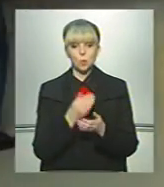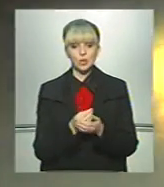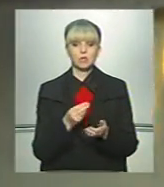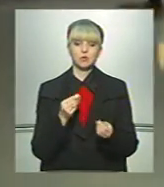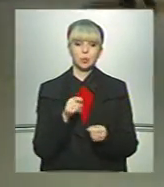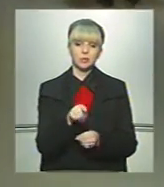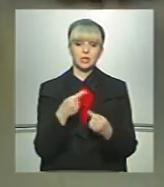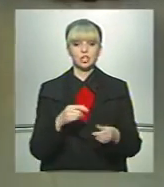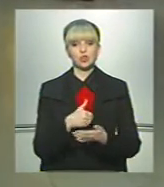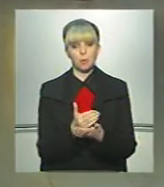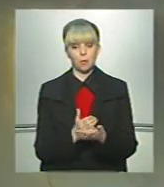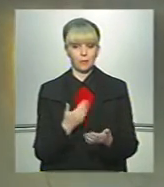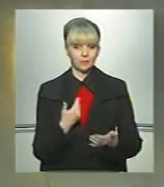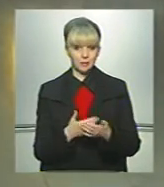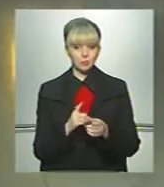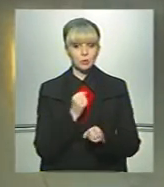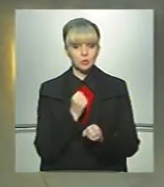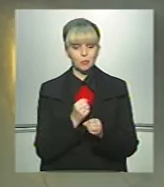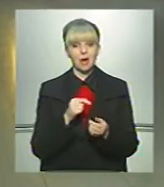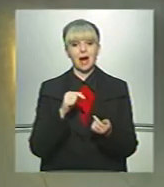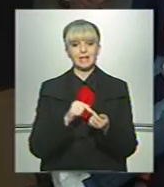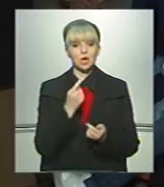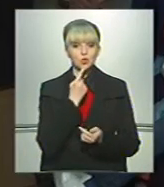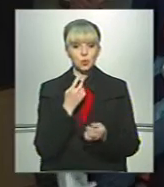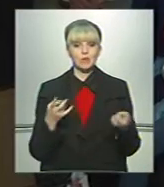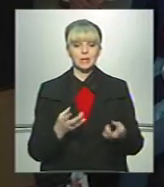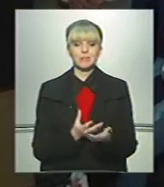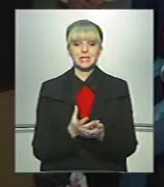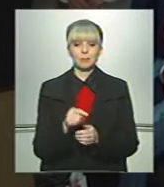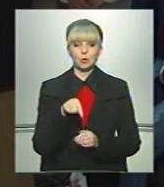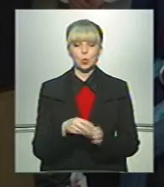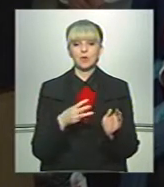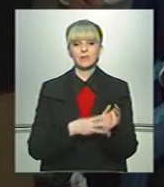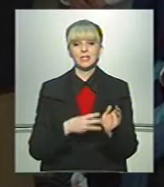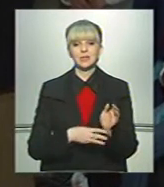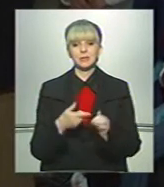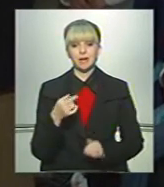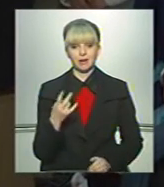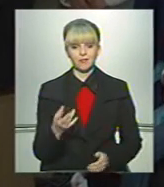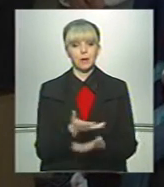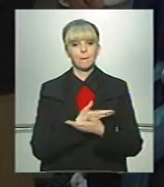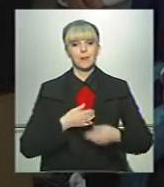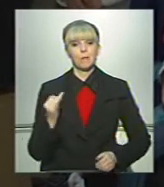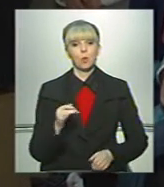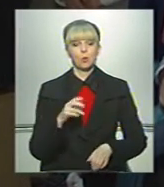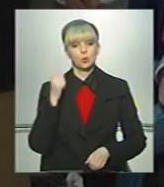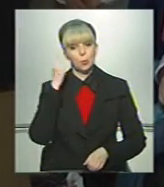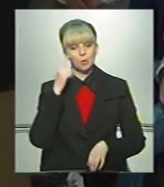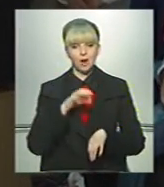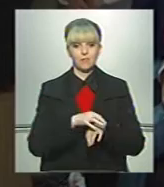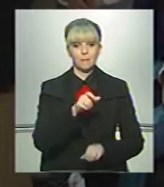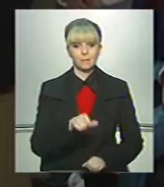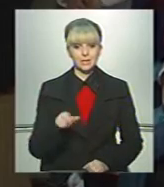на ті чи інші послуги. До прикладу, щоб зробити аналіз крові, необхідно заплатити тут 80 гривень. Ми поцікавилися думками